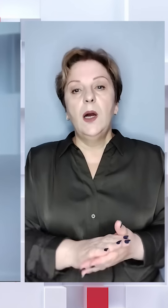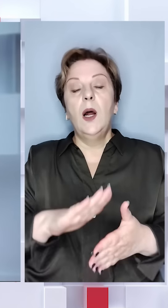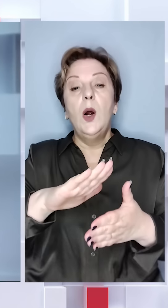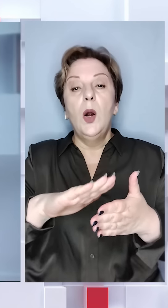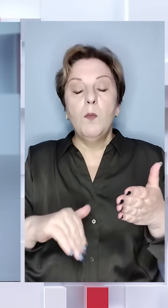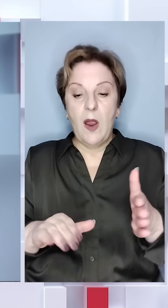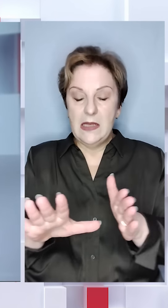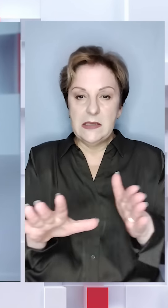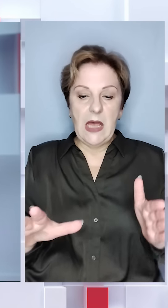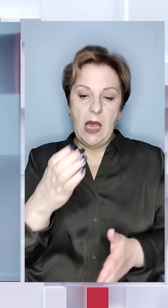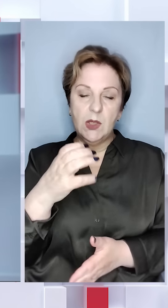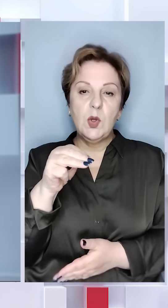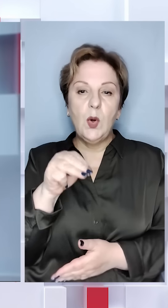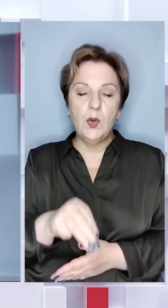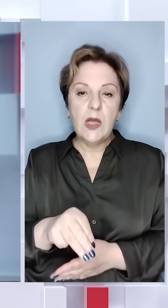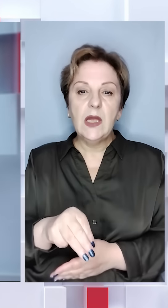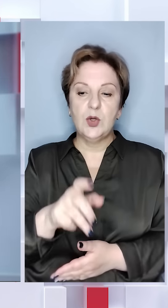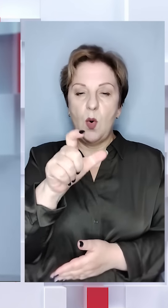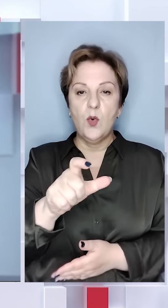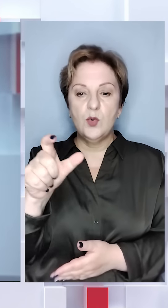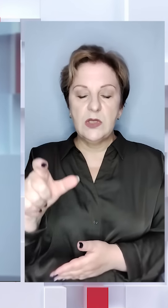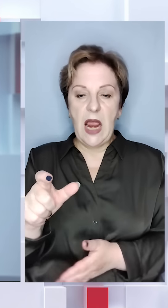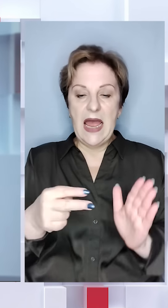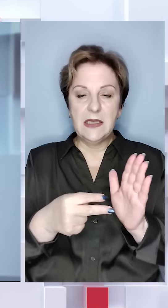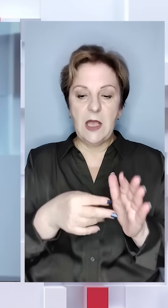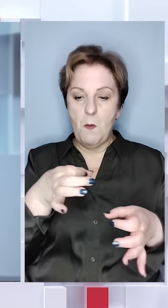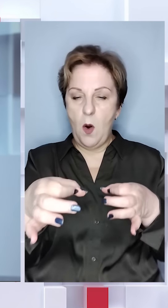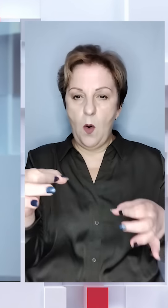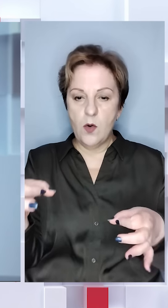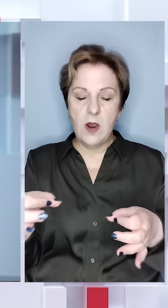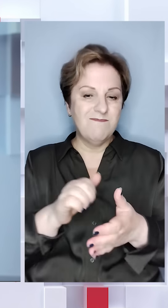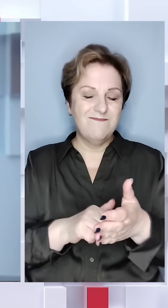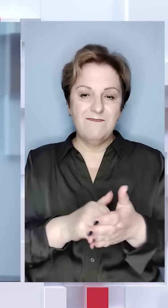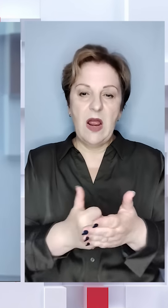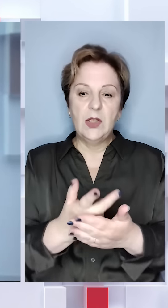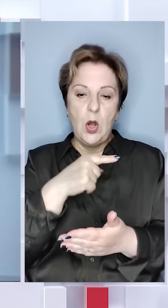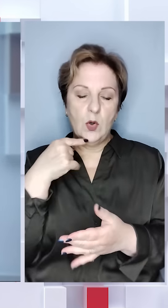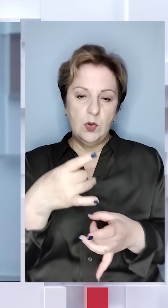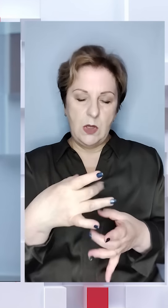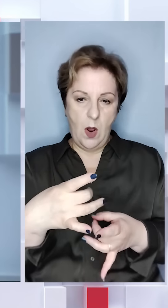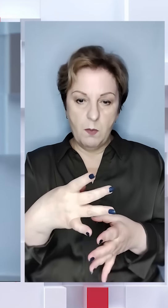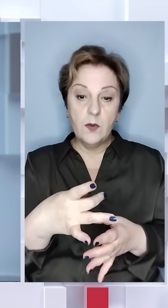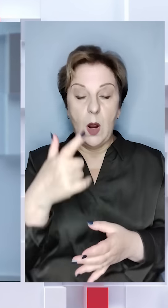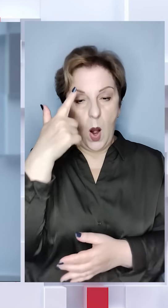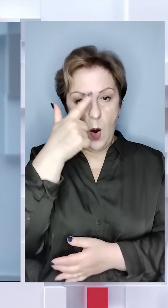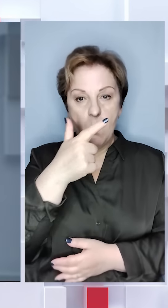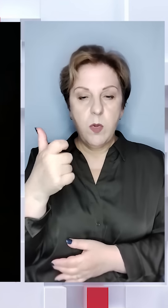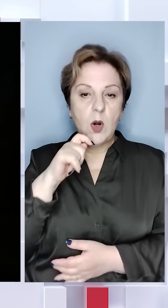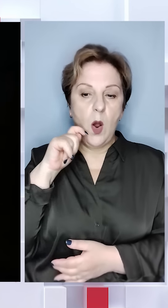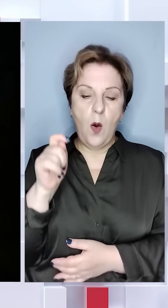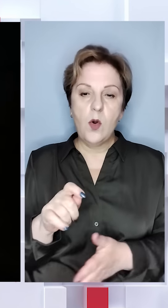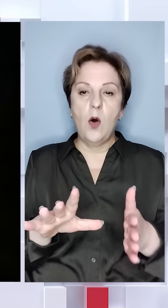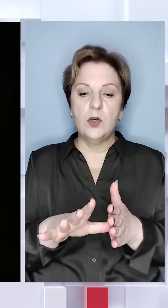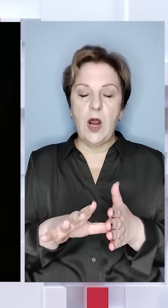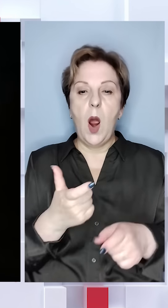Без струму сотні тисяч споживачів у семи областях через численні російські обстріли. Про це повідомили в